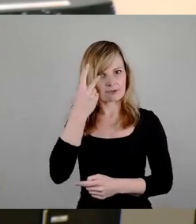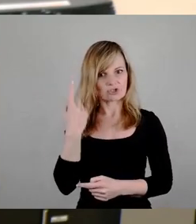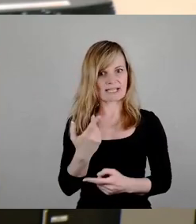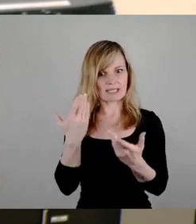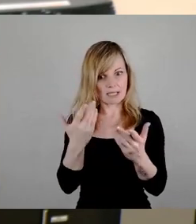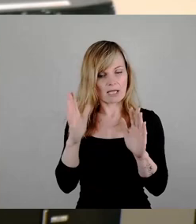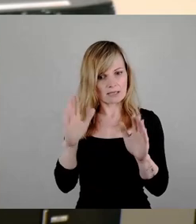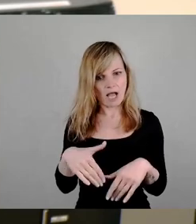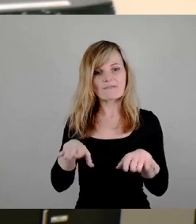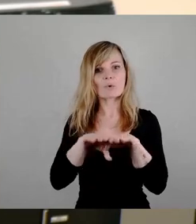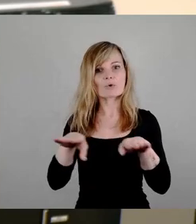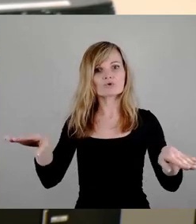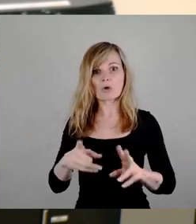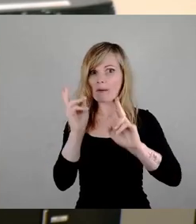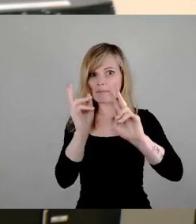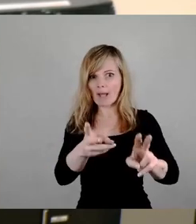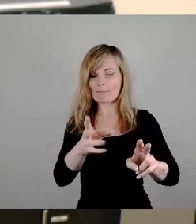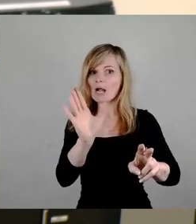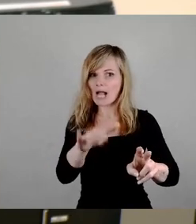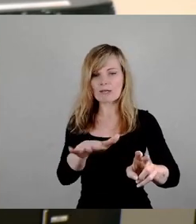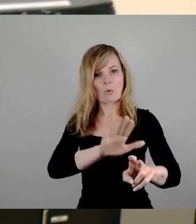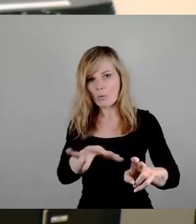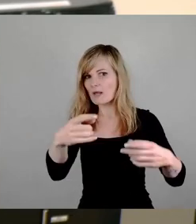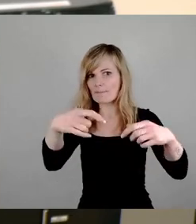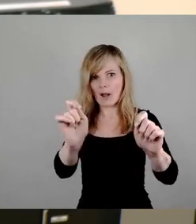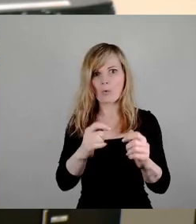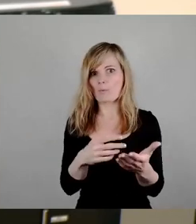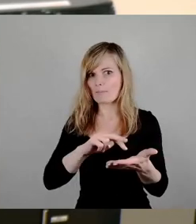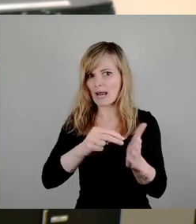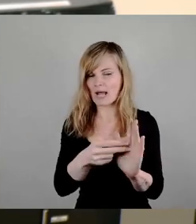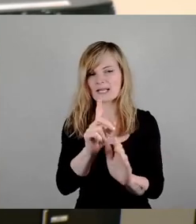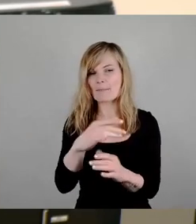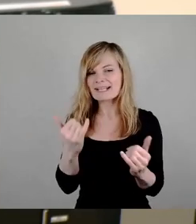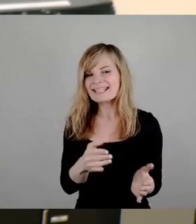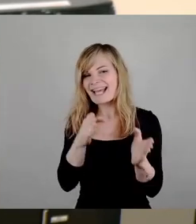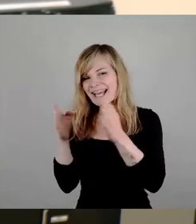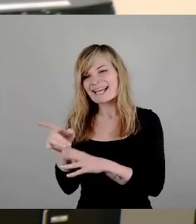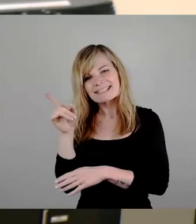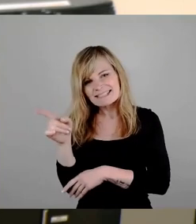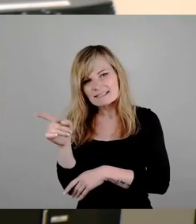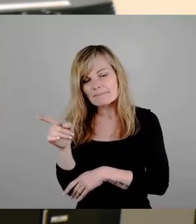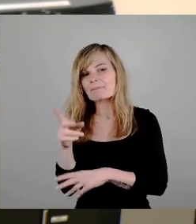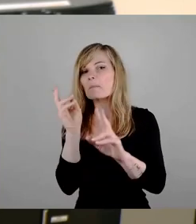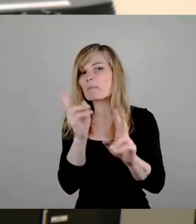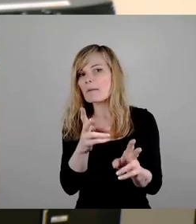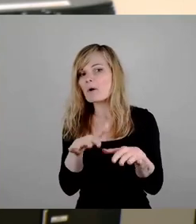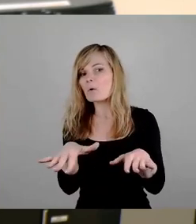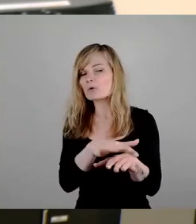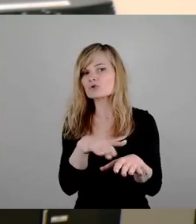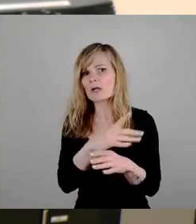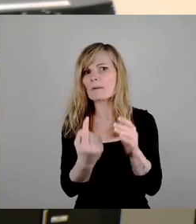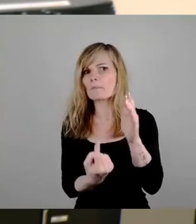Ich will das einfach so mal akzeptieren jetzt. Aber jetzt in der anderen Seite, da sind dann liegen gebliebene Grundstücke plötzlich